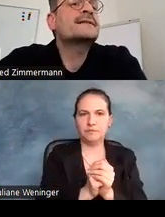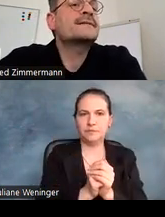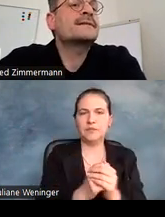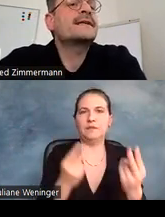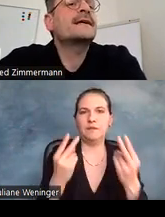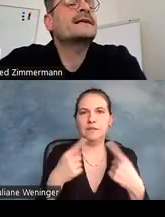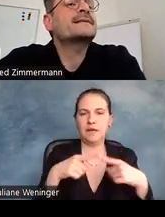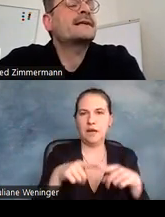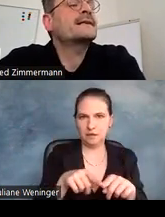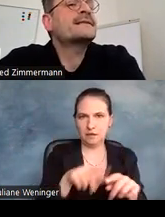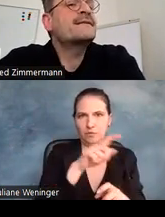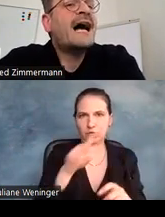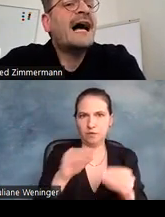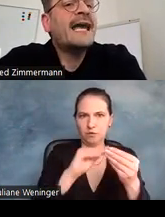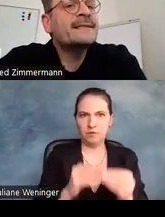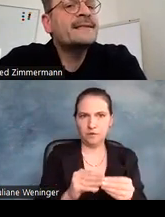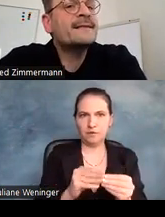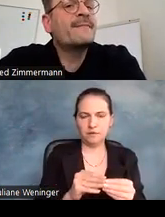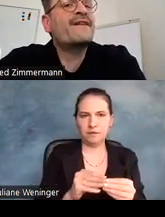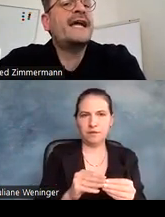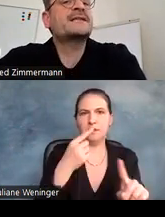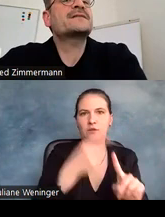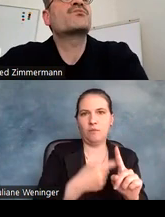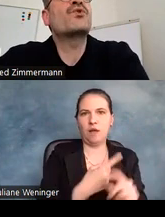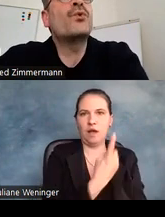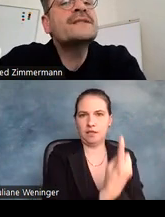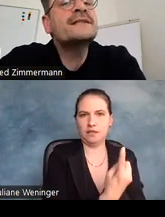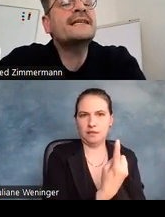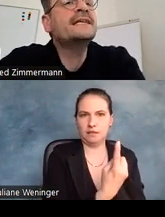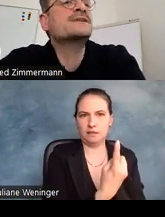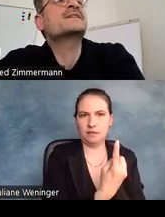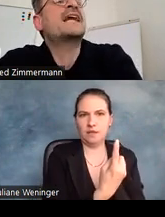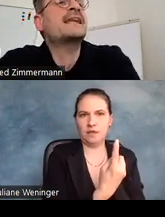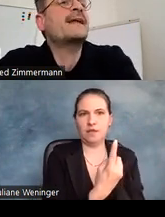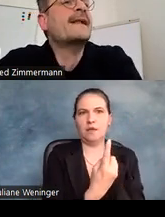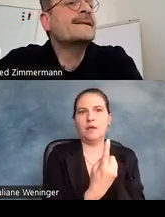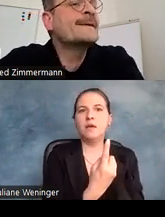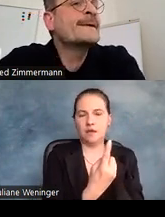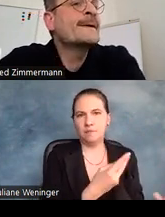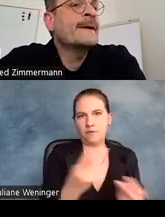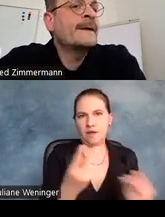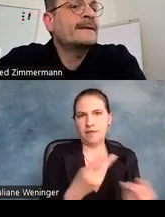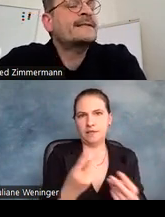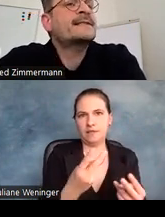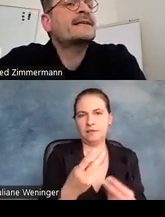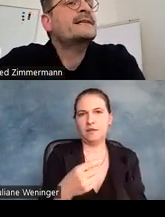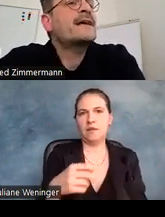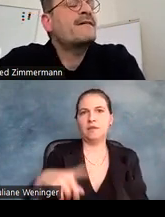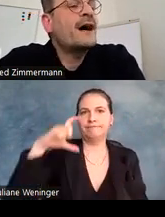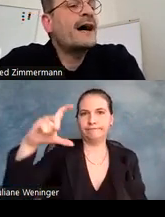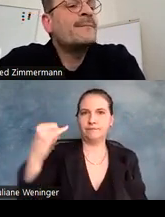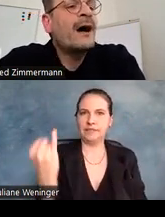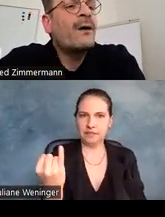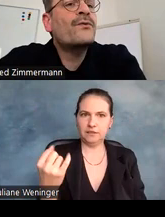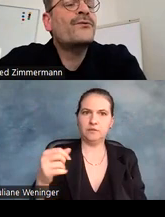ist die Ziffer 1 im Verhältnis zum großen I und dem kleinen L. Das tatsächlich